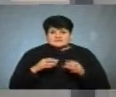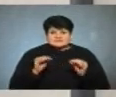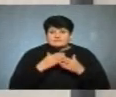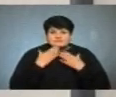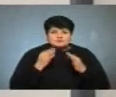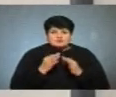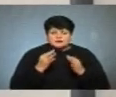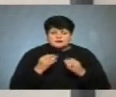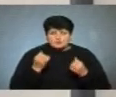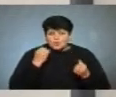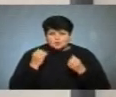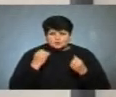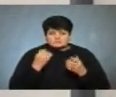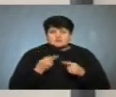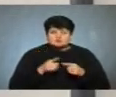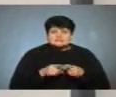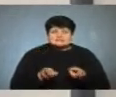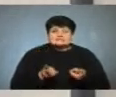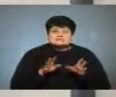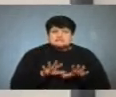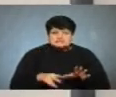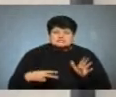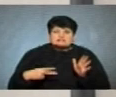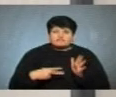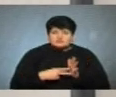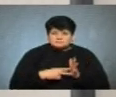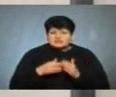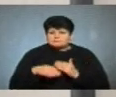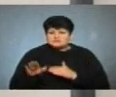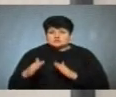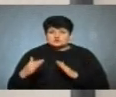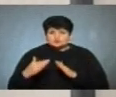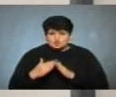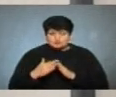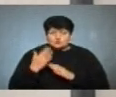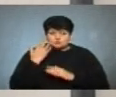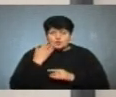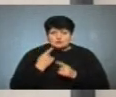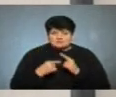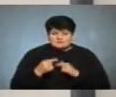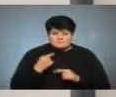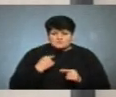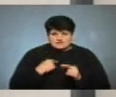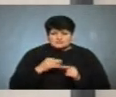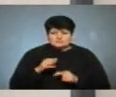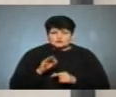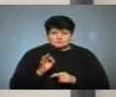І немає ніякого клопоту. Але якщо ви це залишили вімкнутим, і пішли з дому, то, відповідно, коли ви повернетеся, то